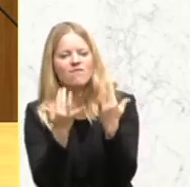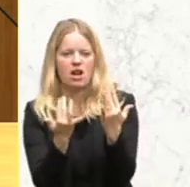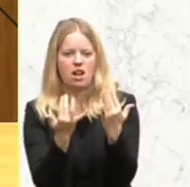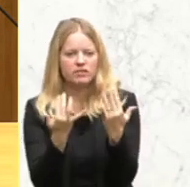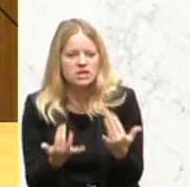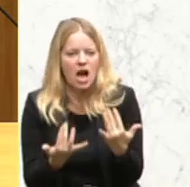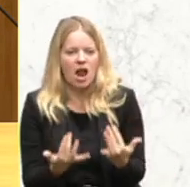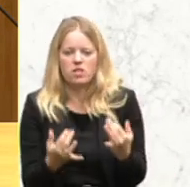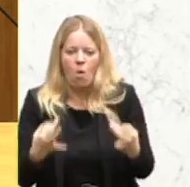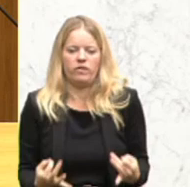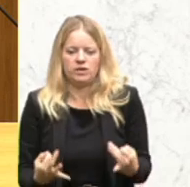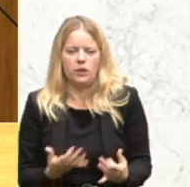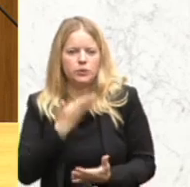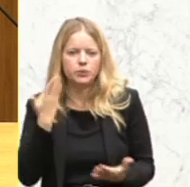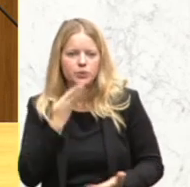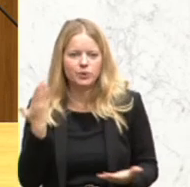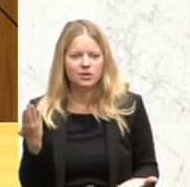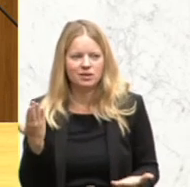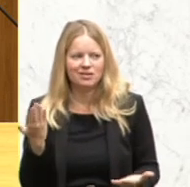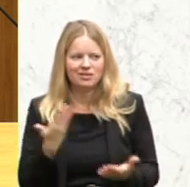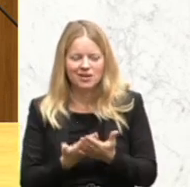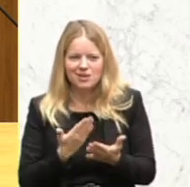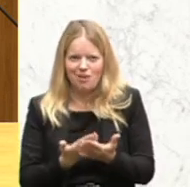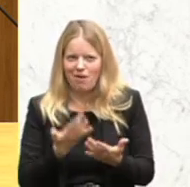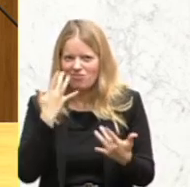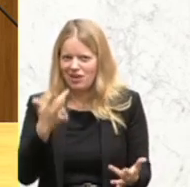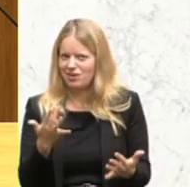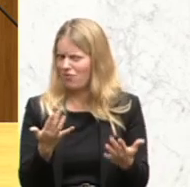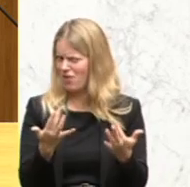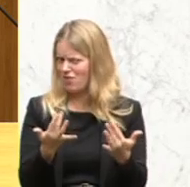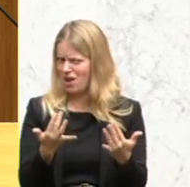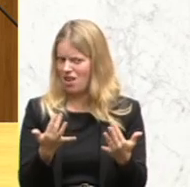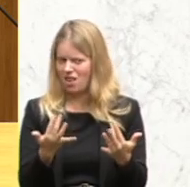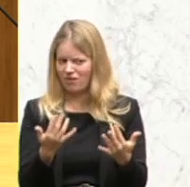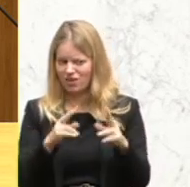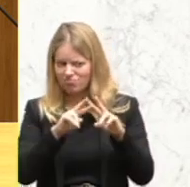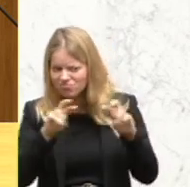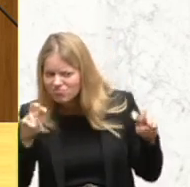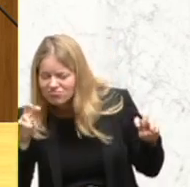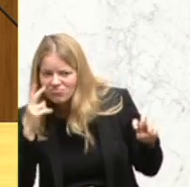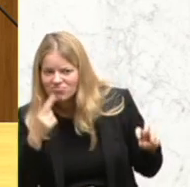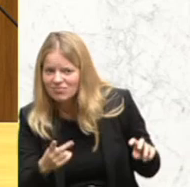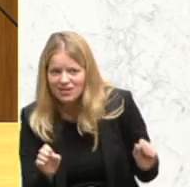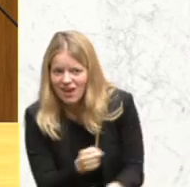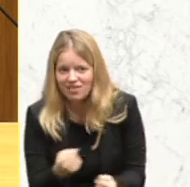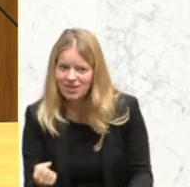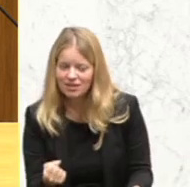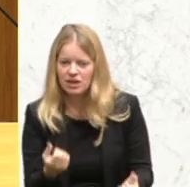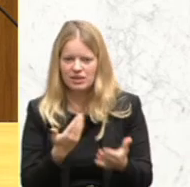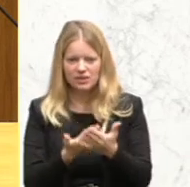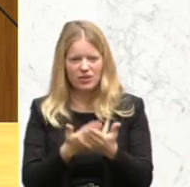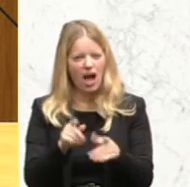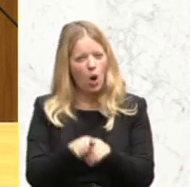Ist also in diesem Sinne nicht greifbar. Und deshalb ist eine Novellierung des Islamgesetzes auch problematisch,